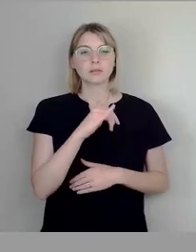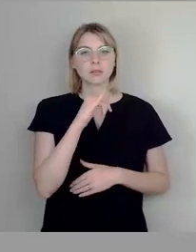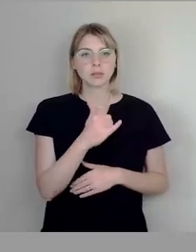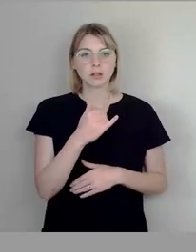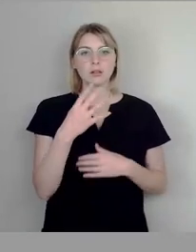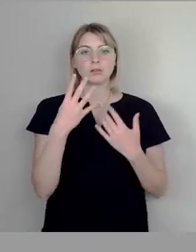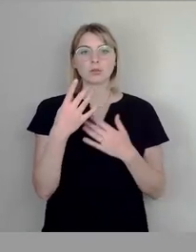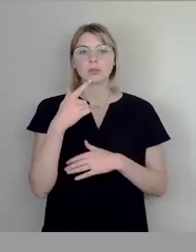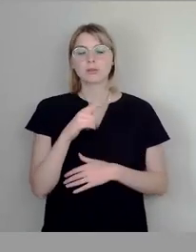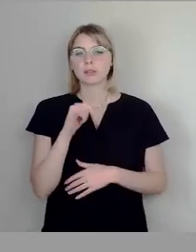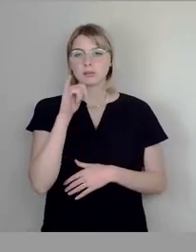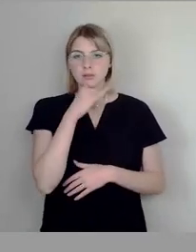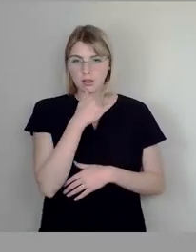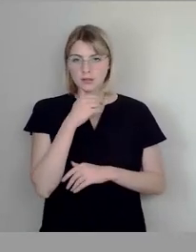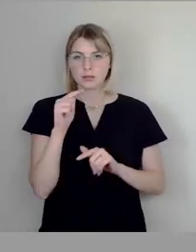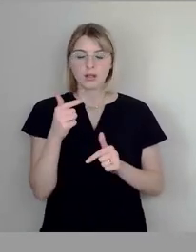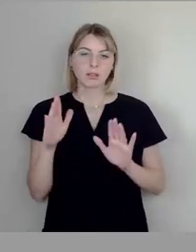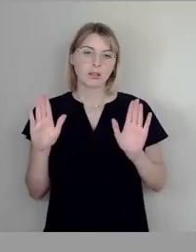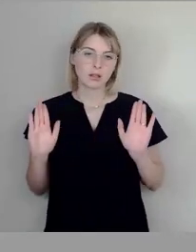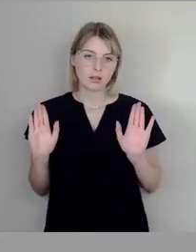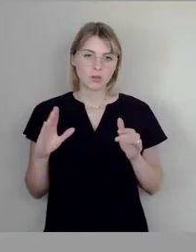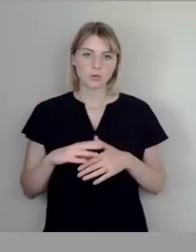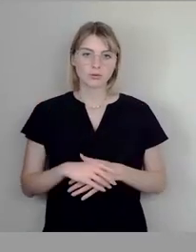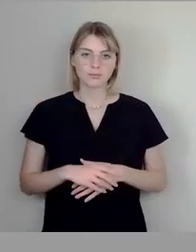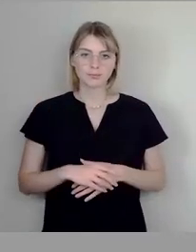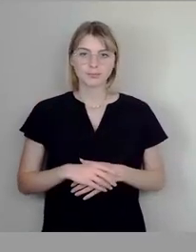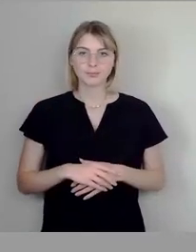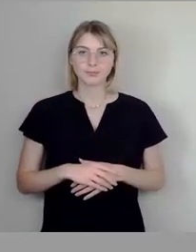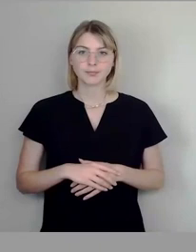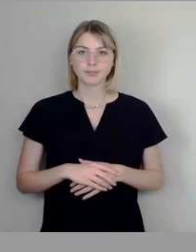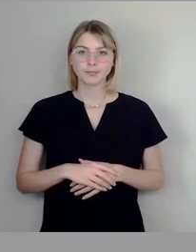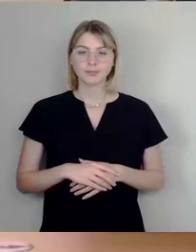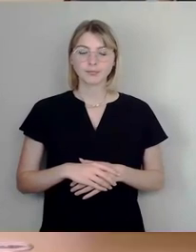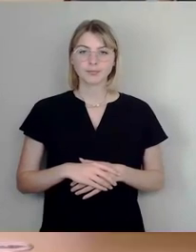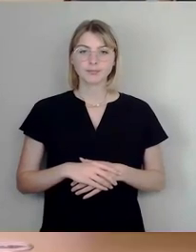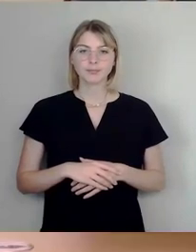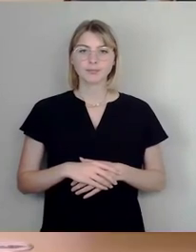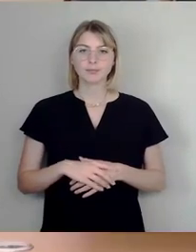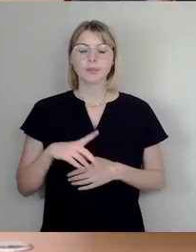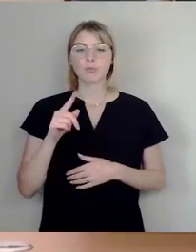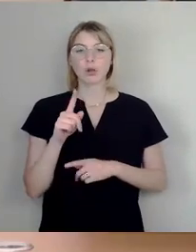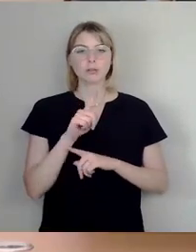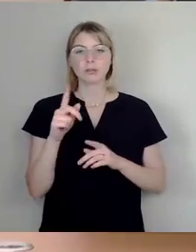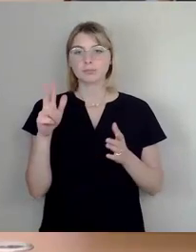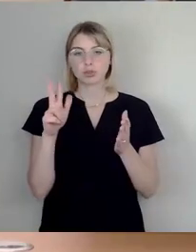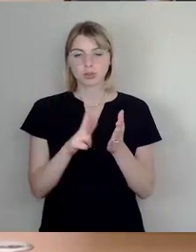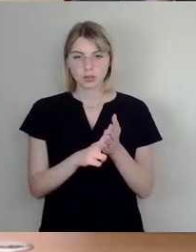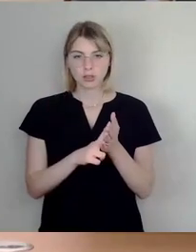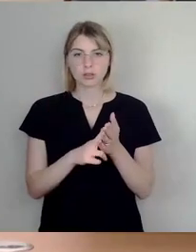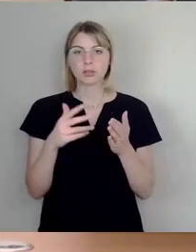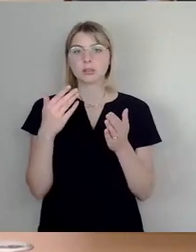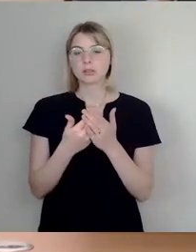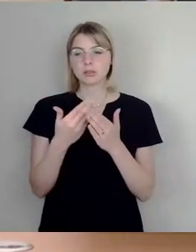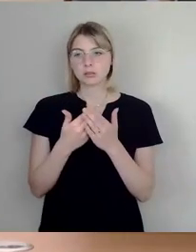Das wäre mit 21 Jahren, 29 nein, nicht bestätigt. Deswegen rufe ich jetzt